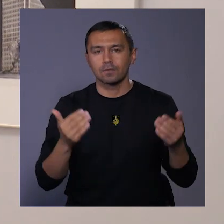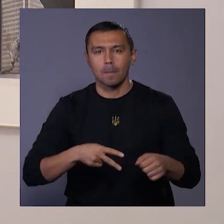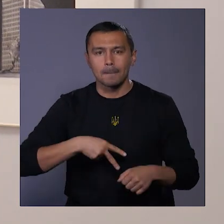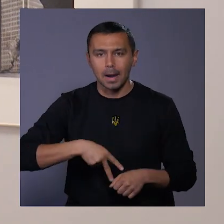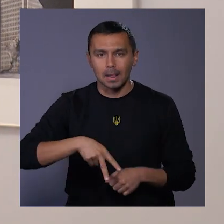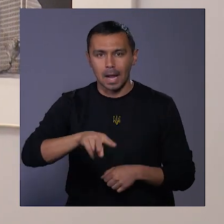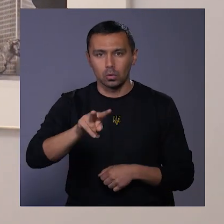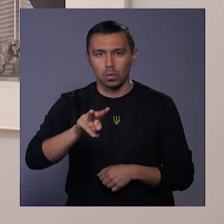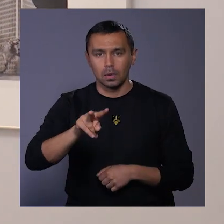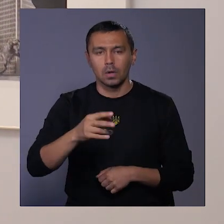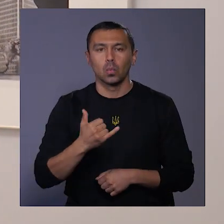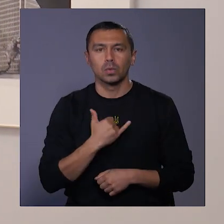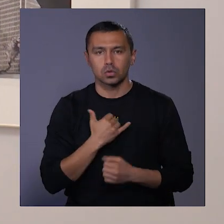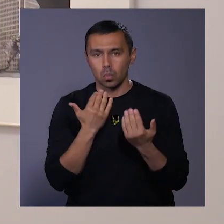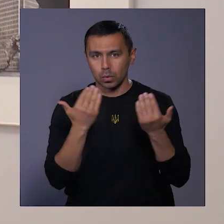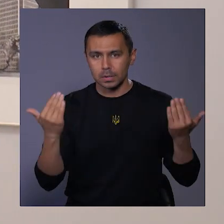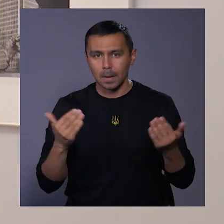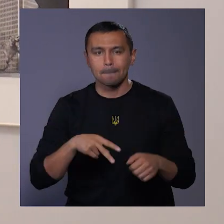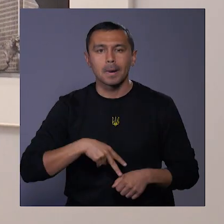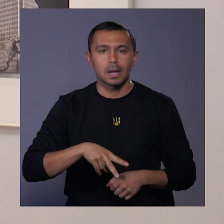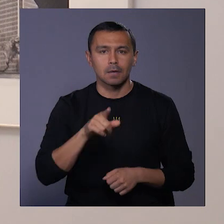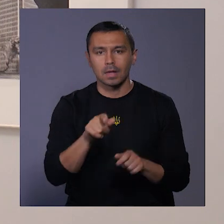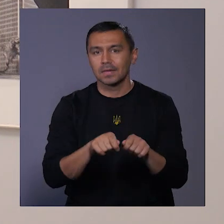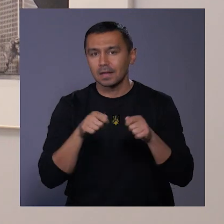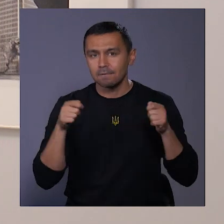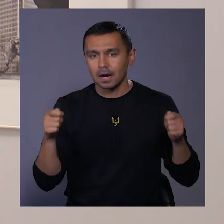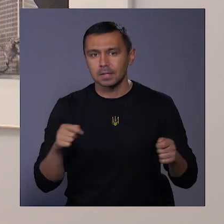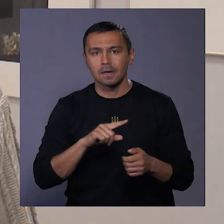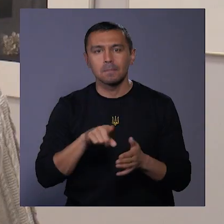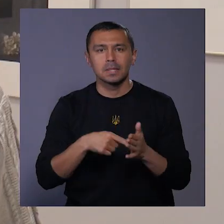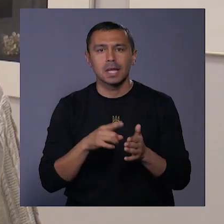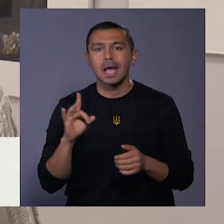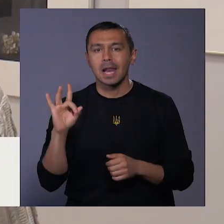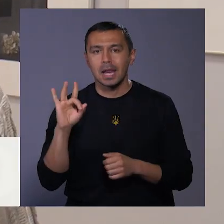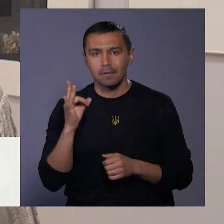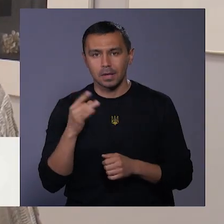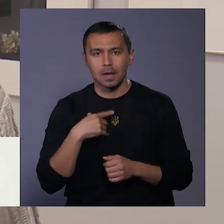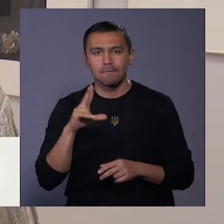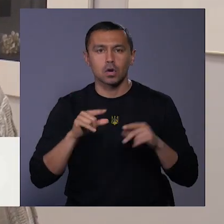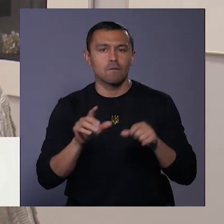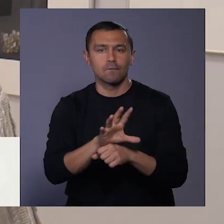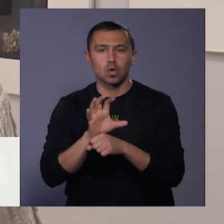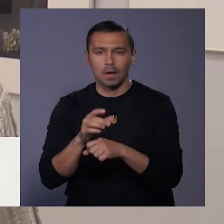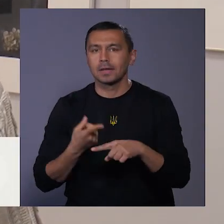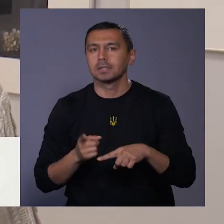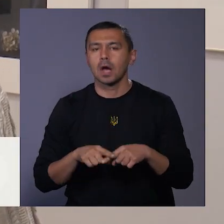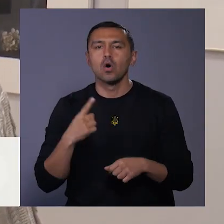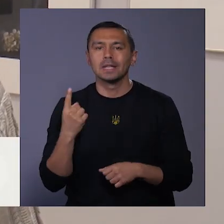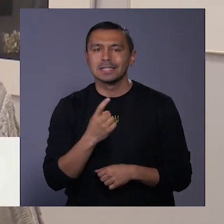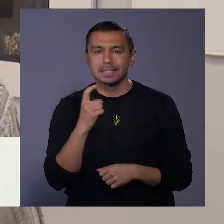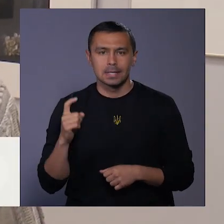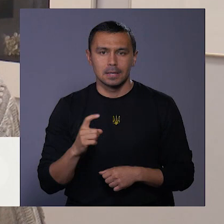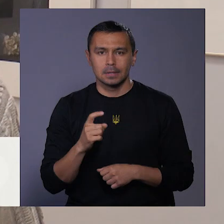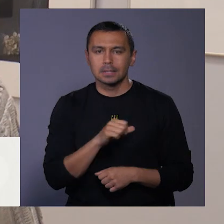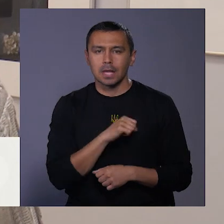у нашому музеї. І паралельно вона відкривається у місті Рівному. «Я вважаю, що фотографія – це один з